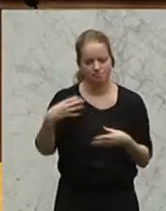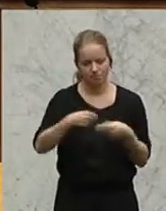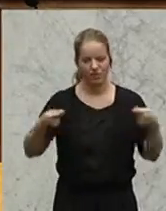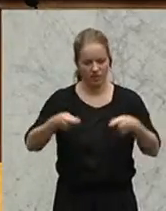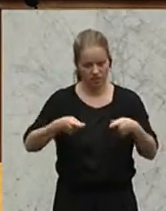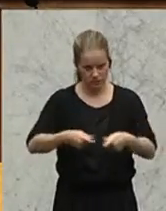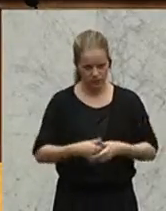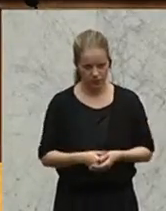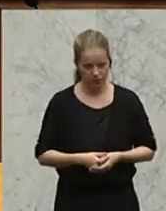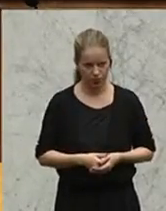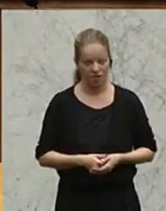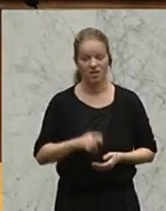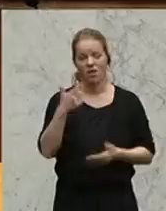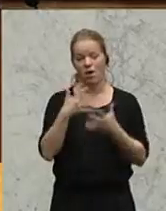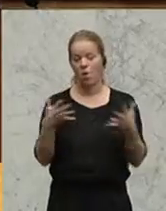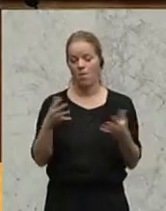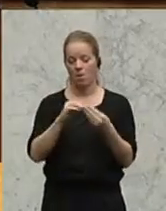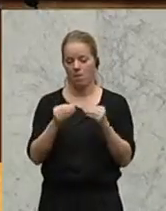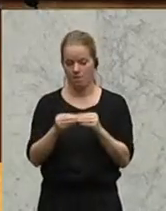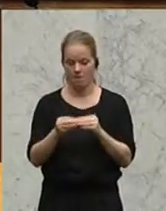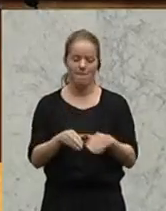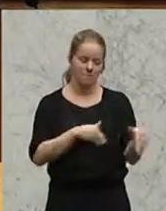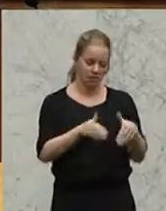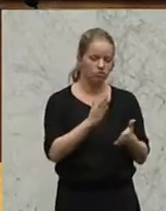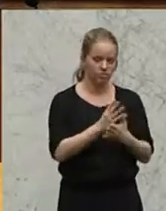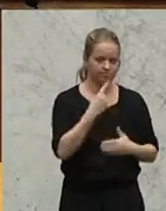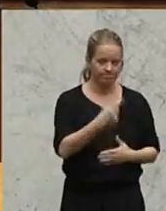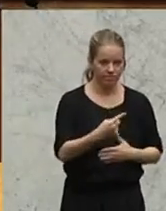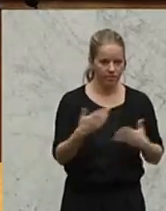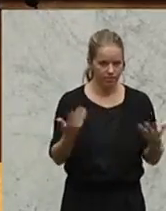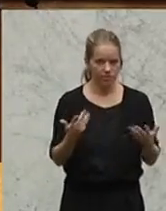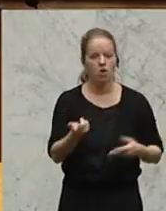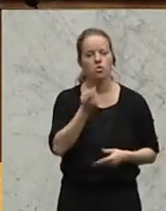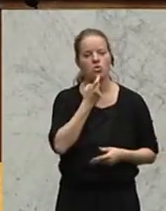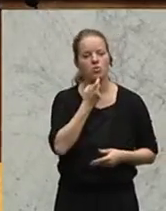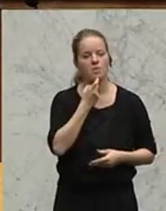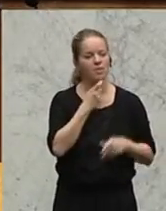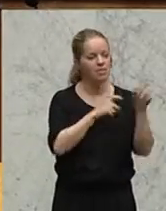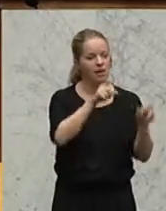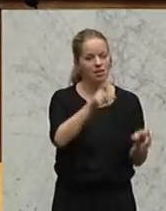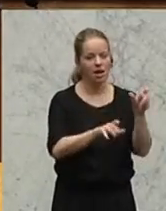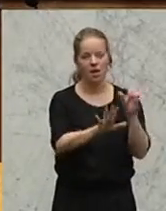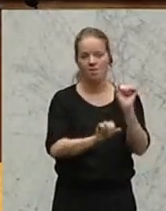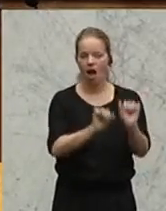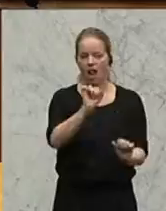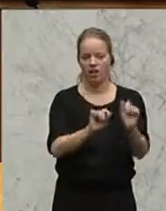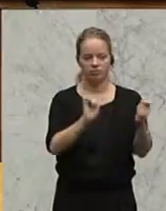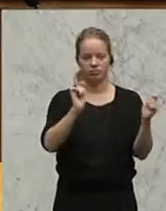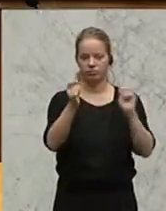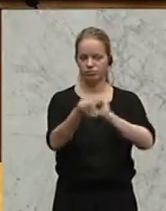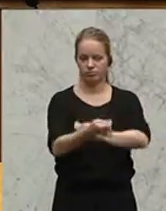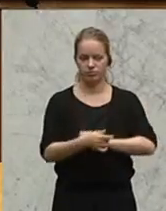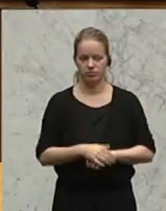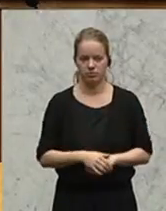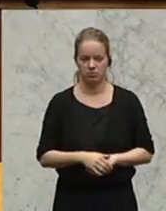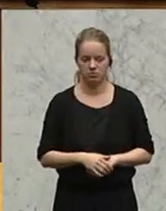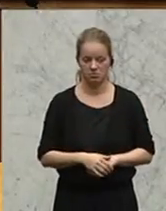große Problem des VKI liegt darin, wie es der Minister bereits angesprochen hat, im geänderten Verhalten der Konsumentinnen und Konsumenten selbst, immer weniger Menschen